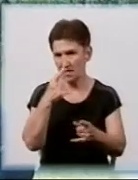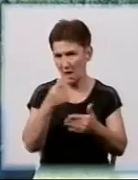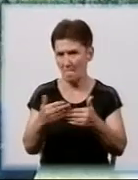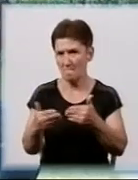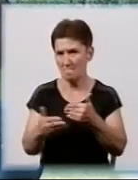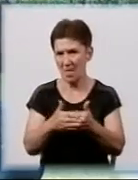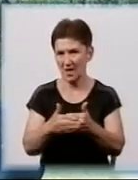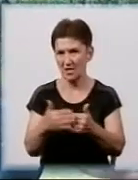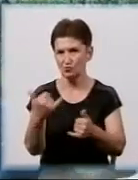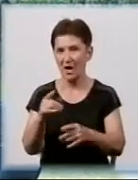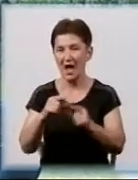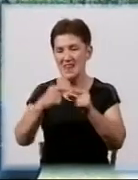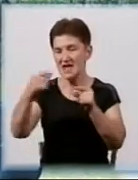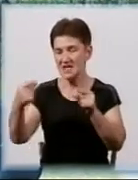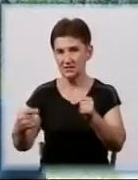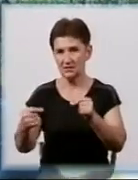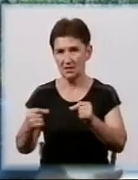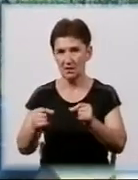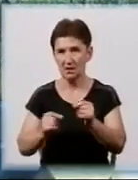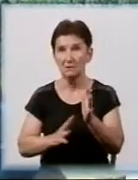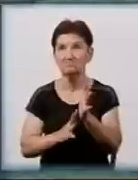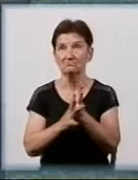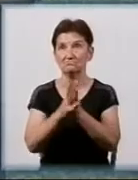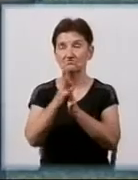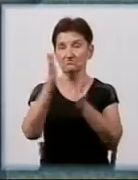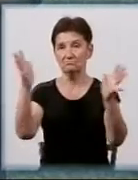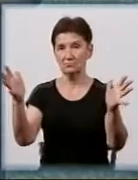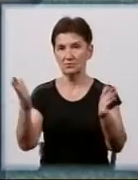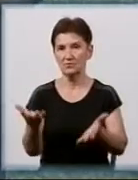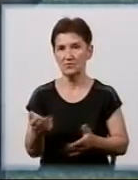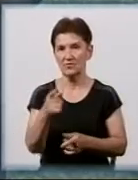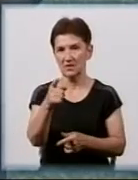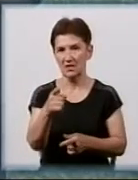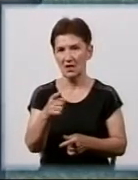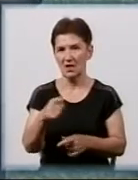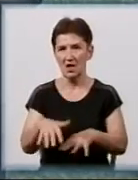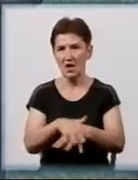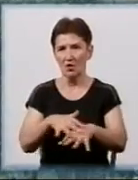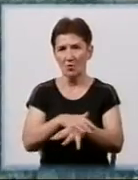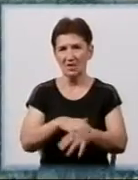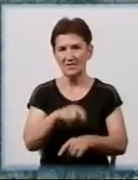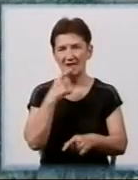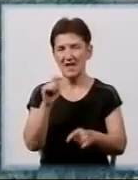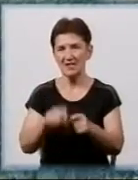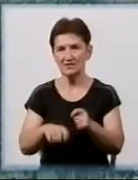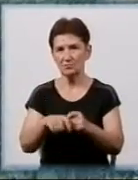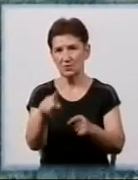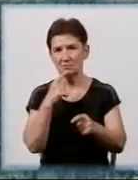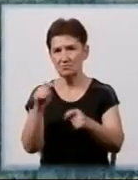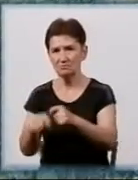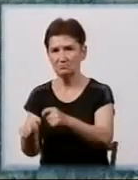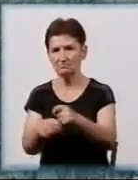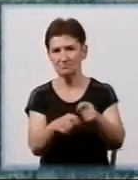лися, воно вже розпустилося і його зрізать. Ну так не можна робити. Громадський інспектор з охорони довкілля Надія Паливода виміряла діаметри